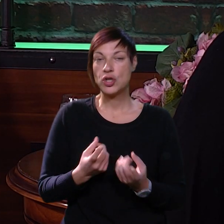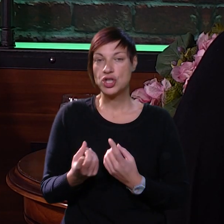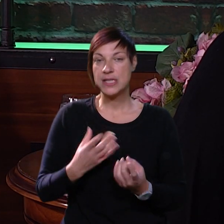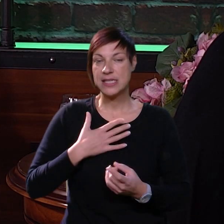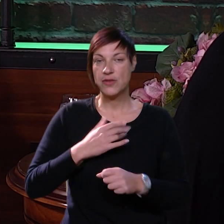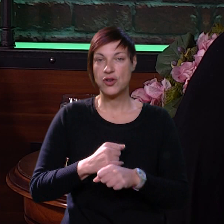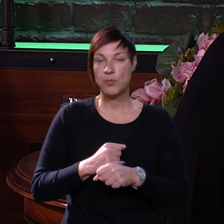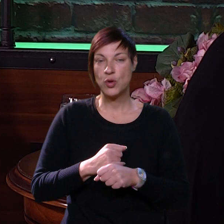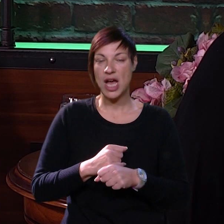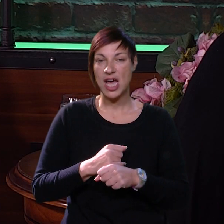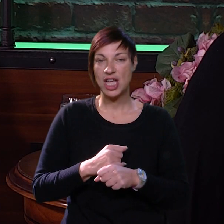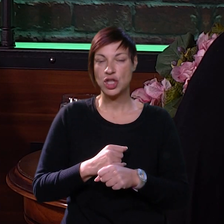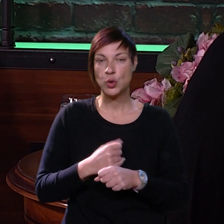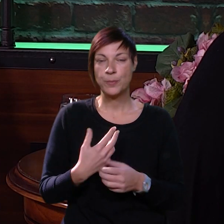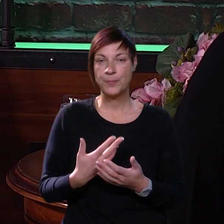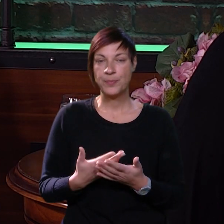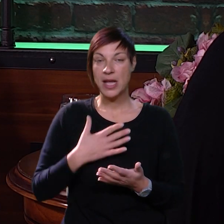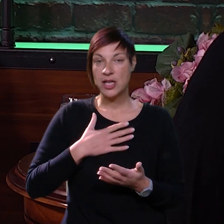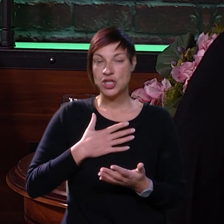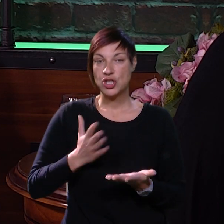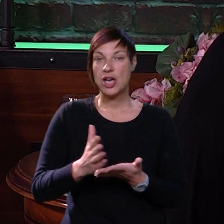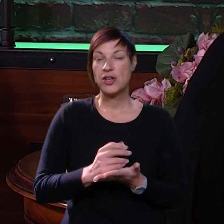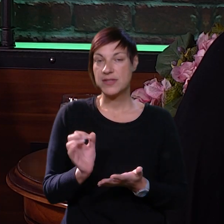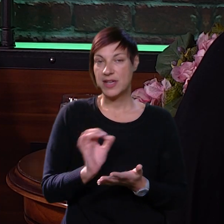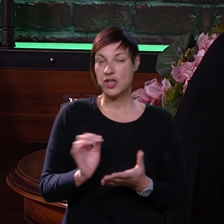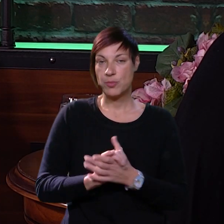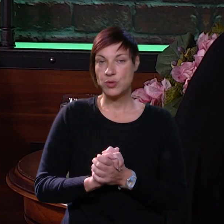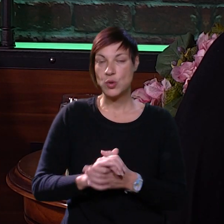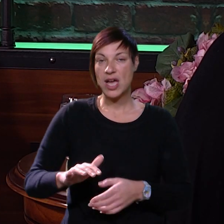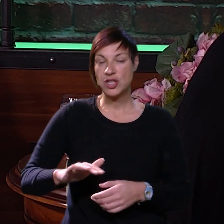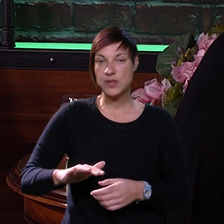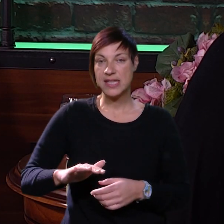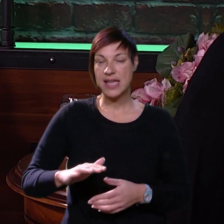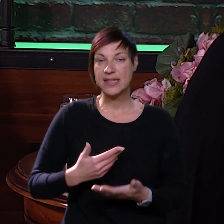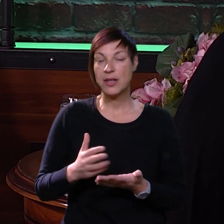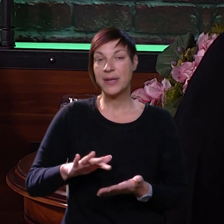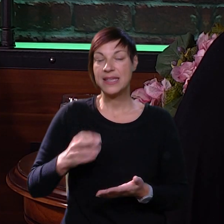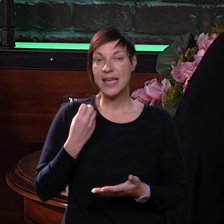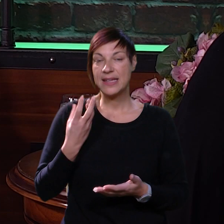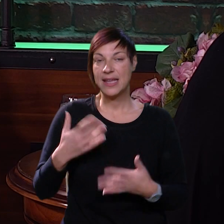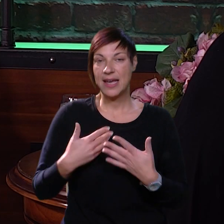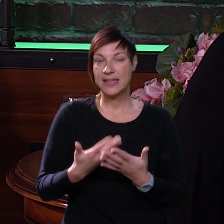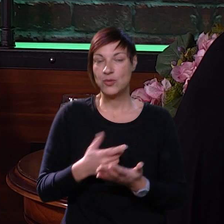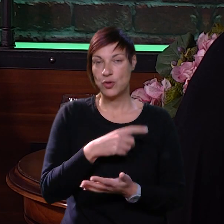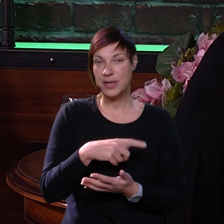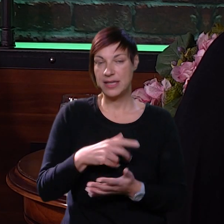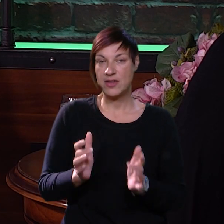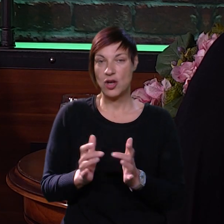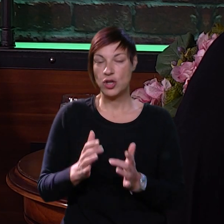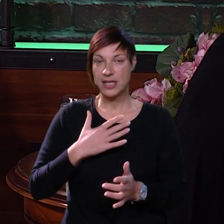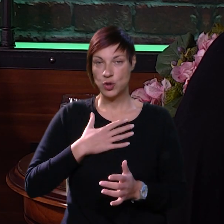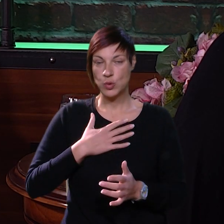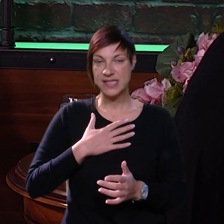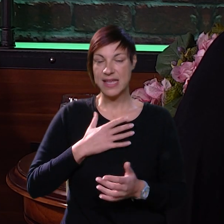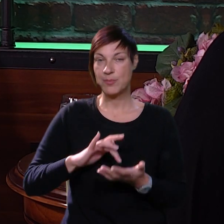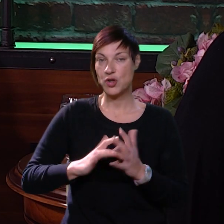je izazovno u mom radu je način še to, što ja ostvarim jako dobru suradnju s djetetom i djete kada je u tom individualnom